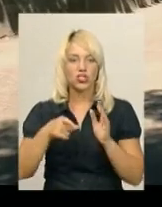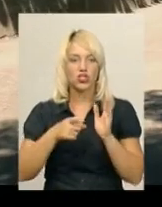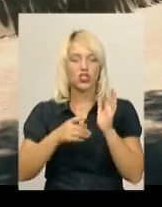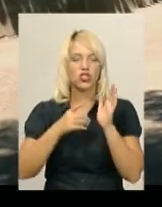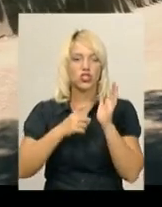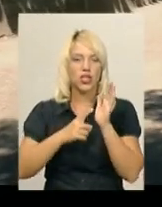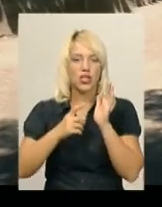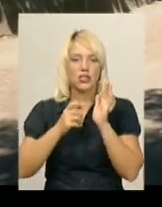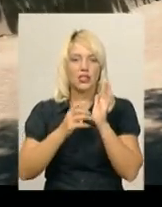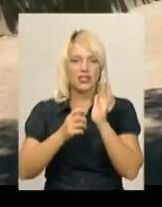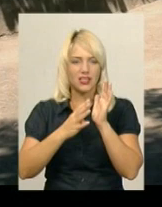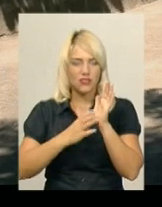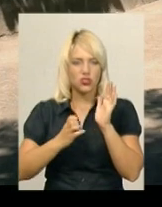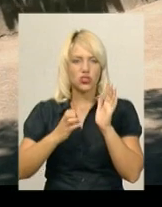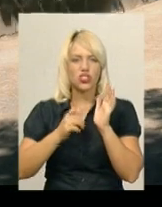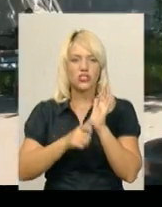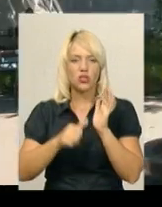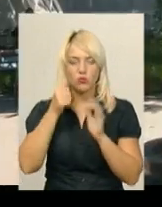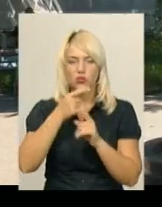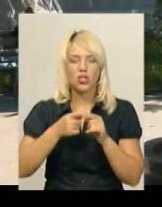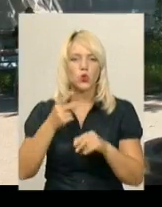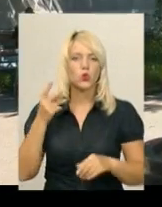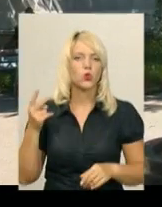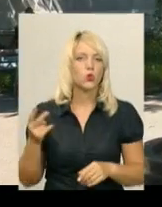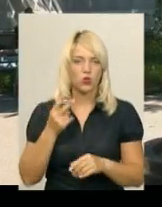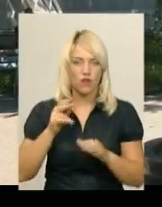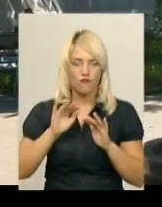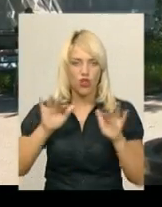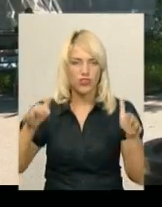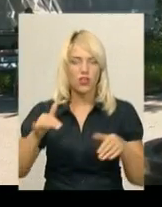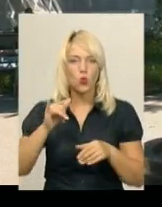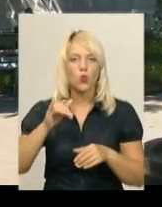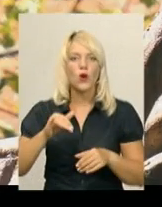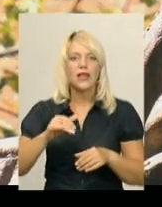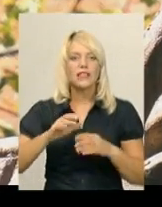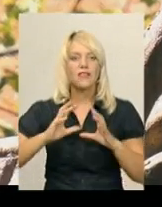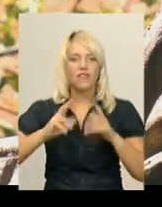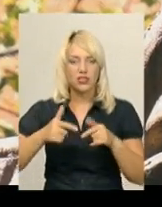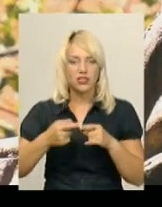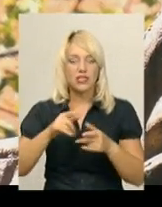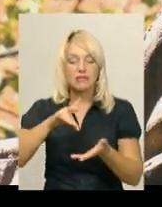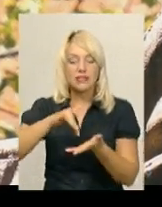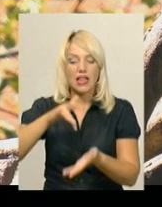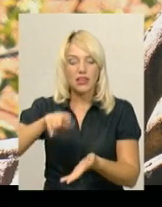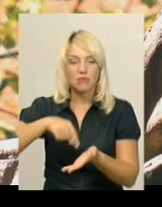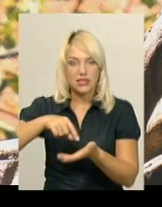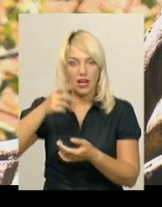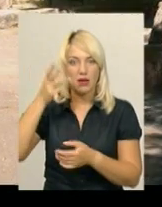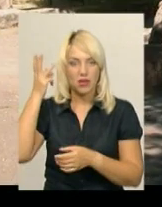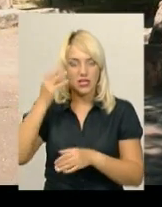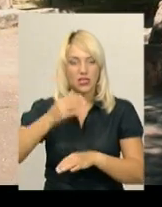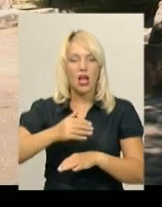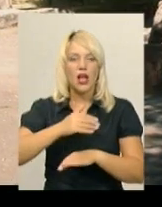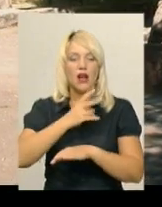був другий такий архітектурний пам'ятник у світі. Розташований фонтан Барон Вінхаузен у центрі Хмельницького, у дворі будинку художників на